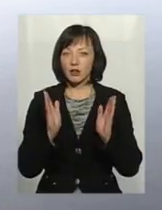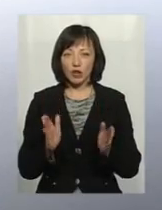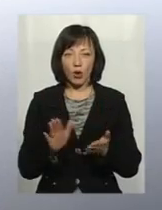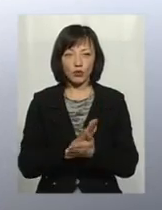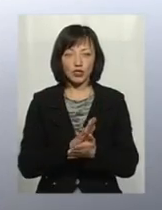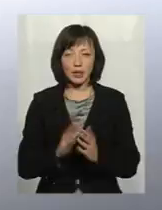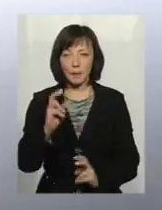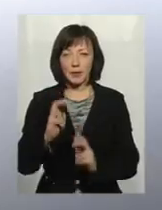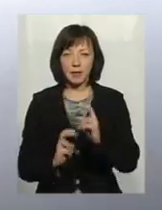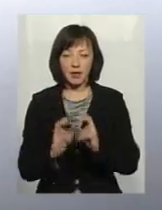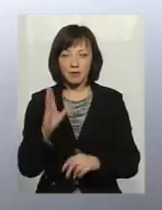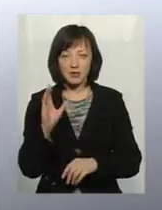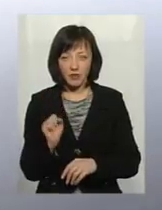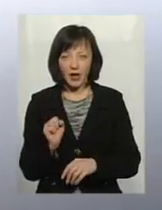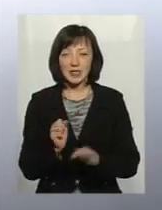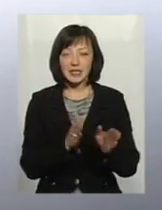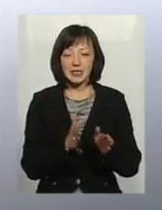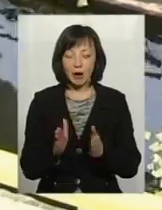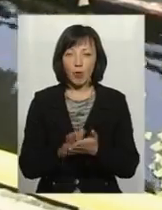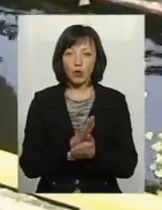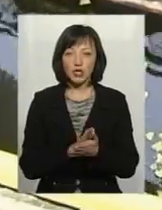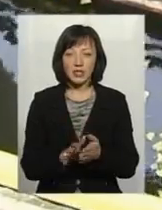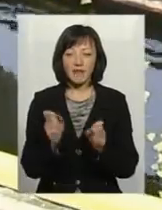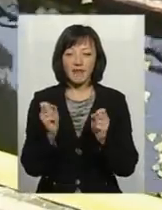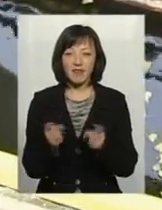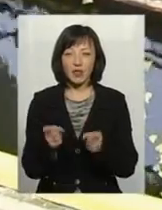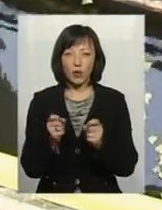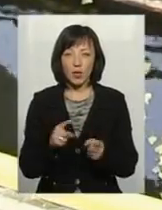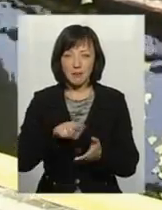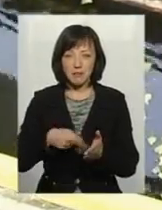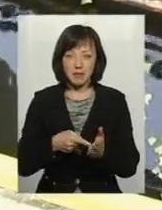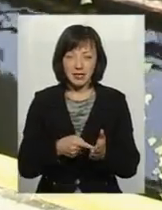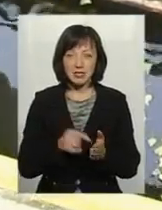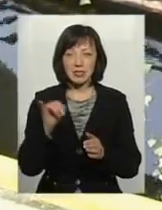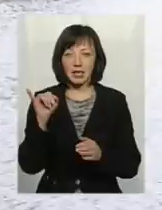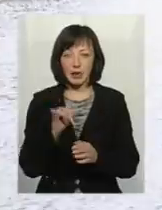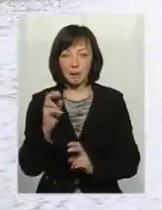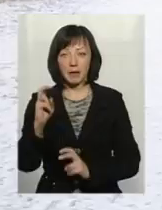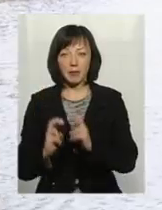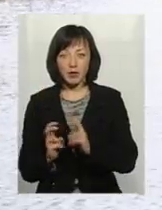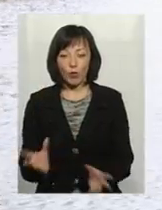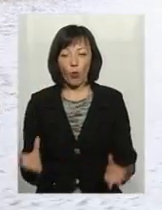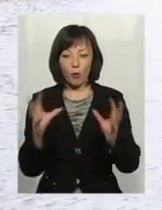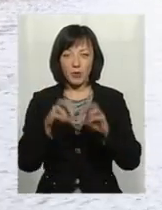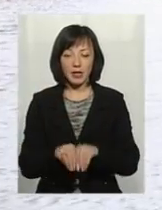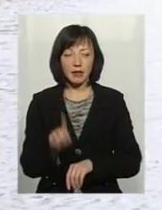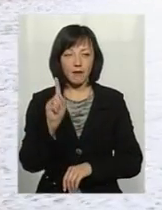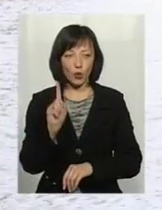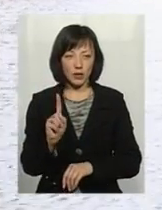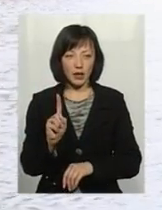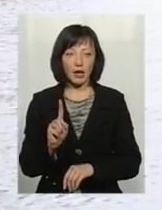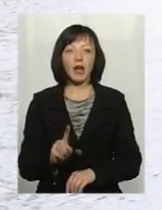очисних підприємства, адже і система очистки відходів, містечка, і система підприємства об'єднані в одне ціле.